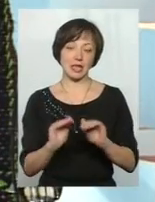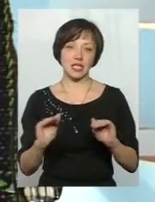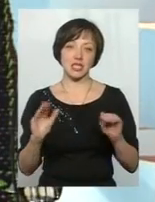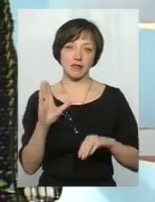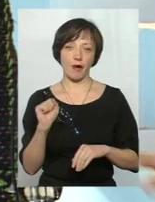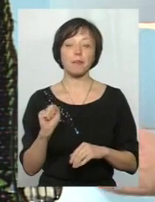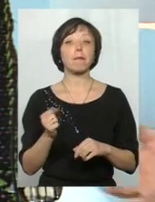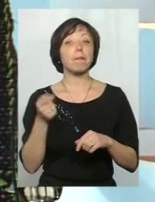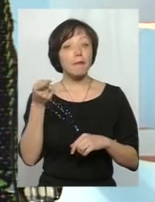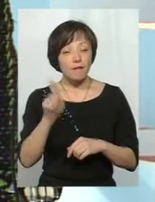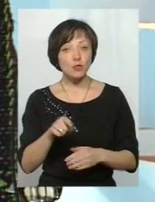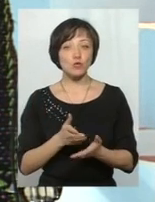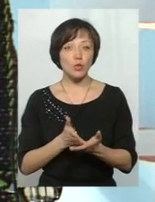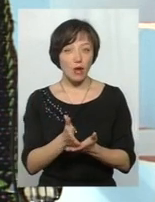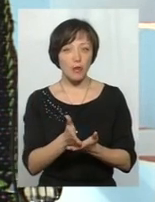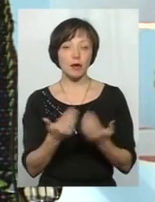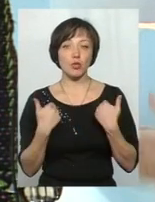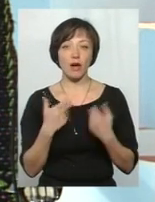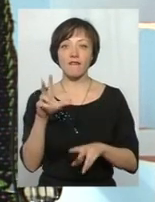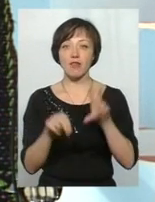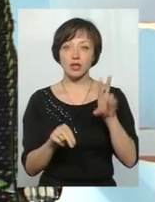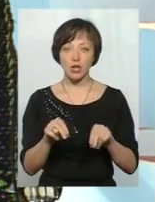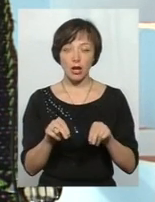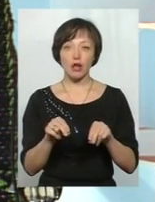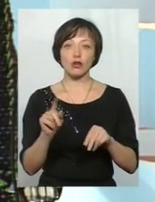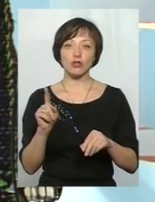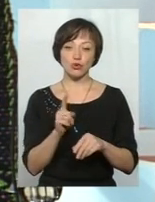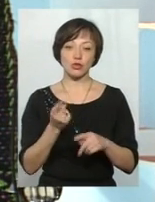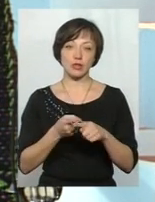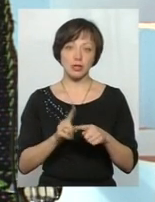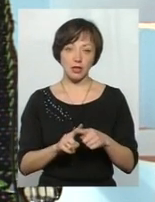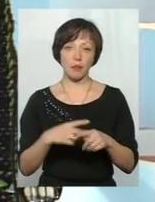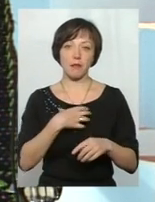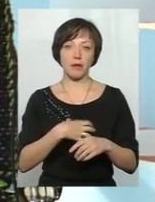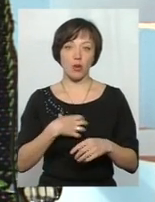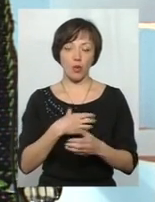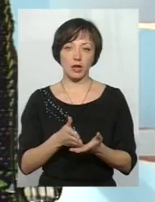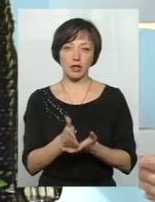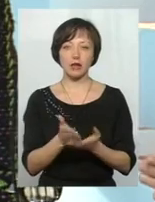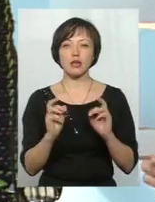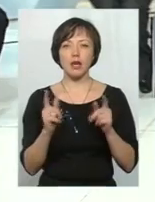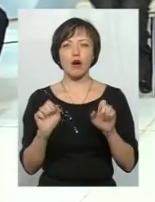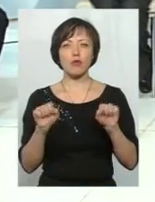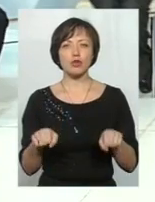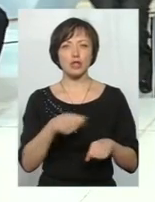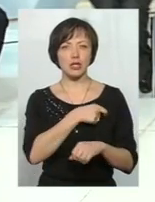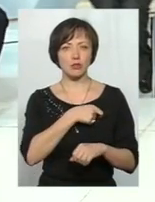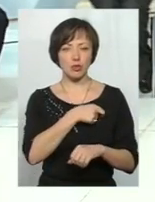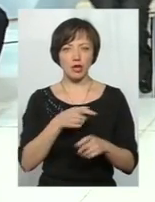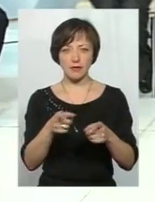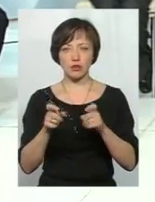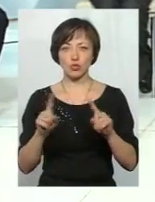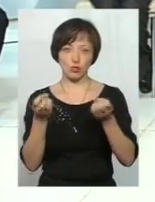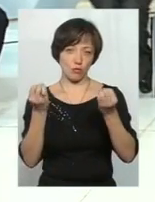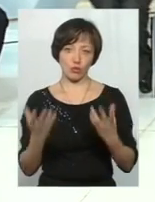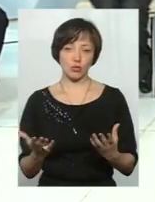в цьому напрямку я вважаю, що для області пріоритет. Як можна депутатів залучити?